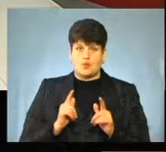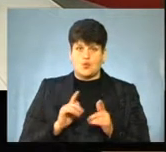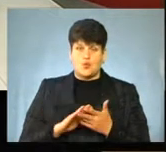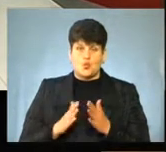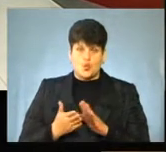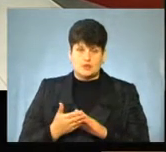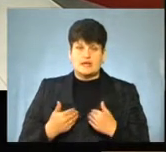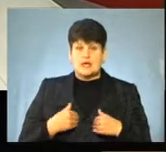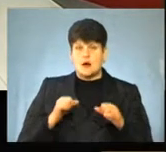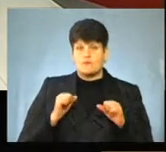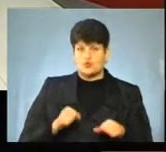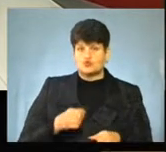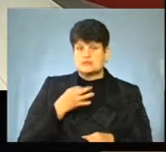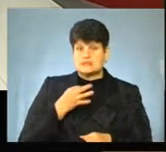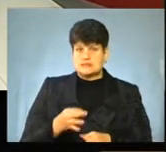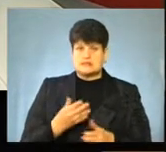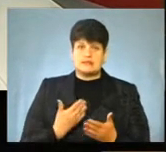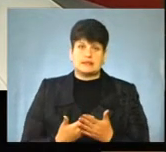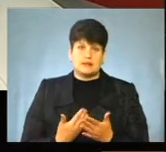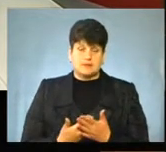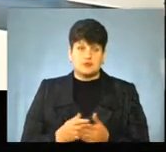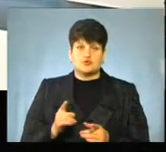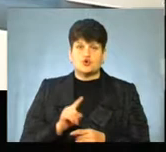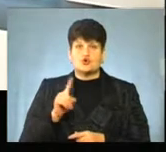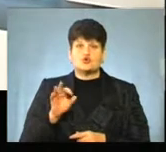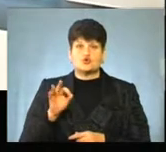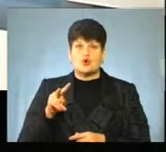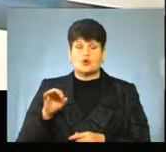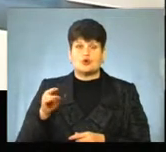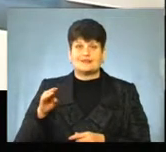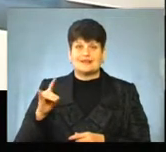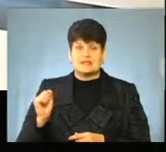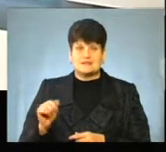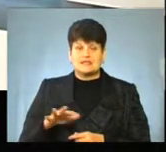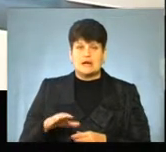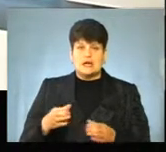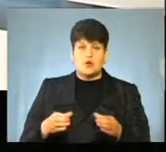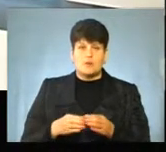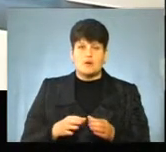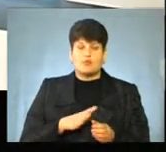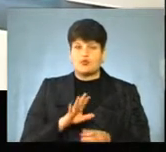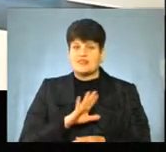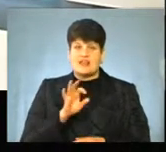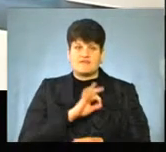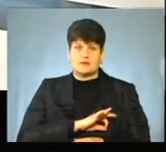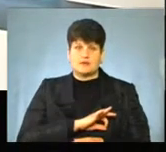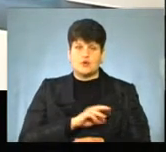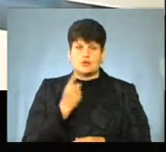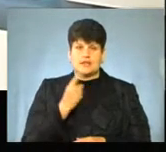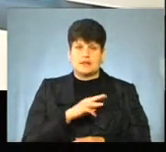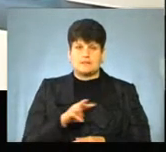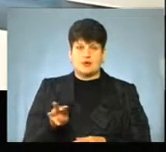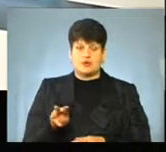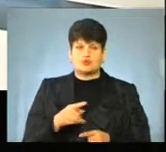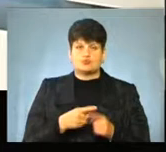але я можу назвати, наприклад, що у Золотниківській об'єднаній територіальній громаді було невикористано 1